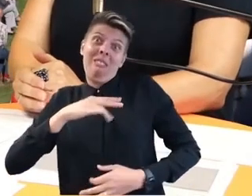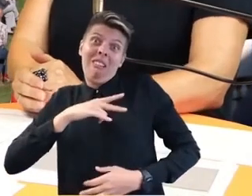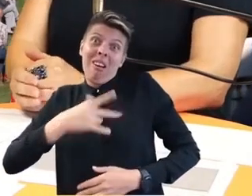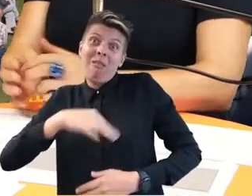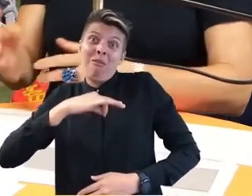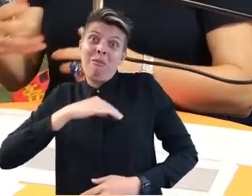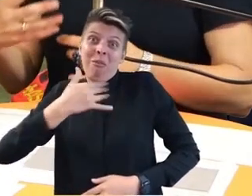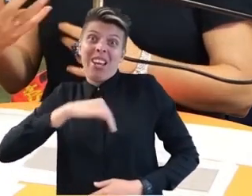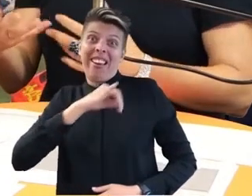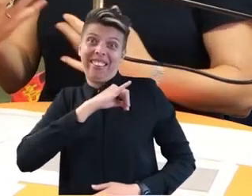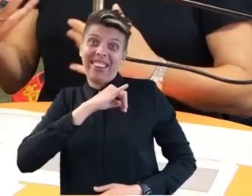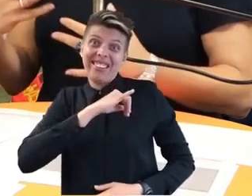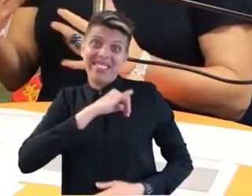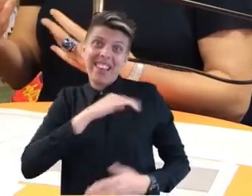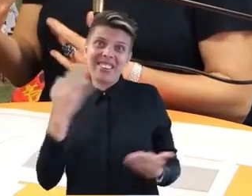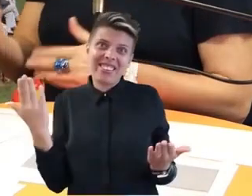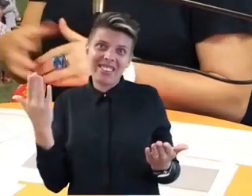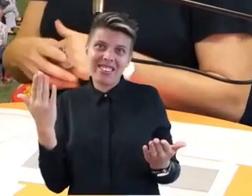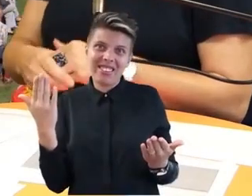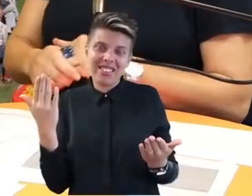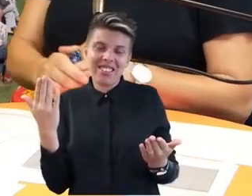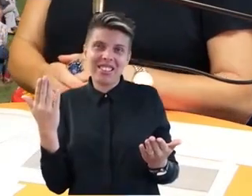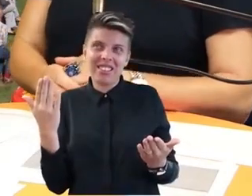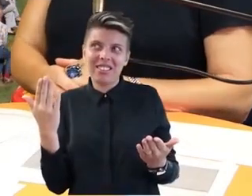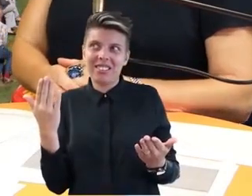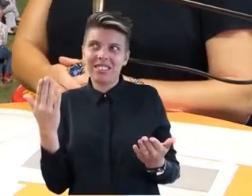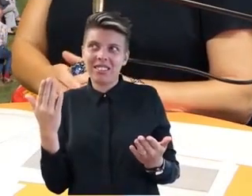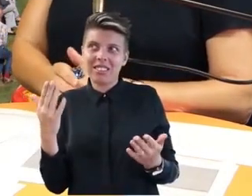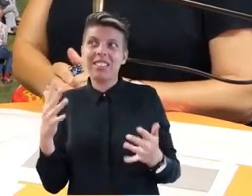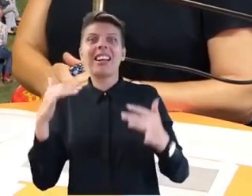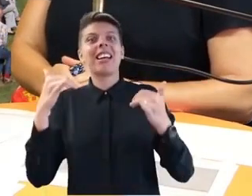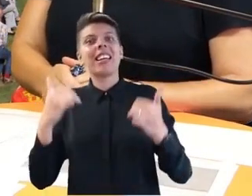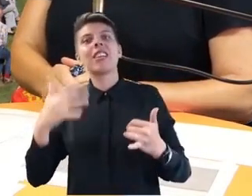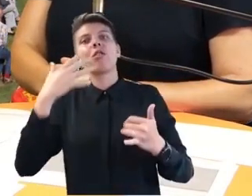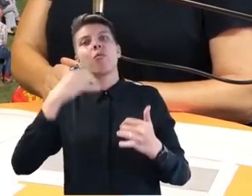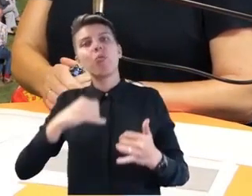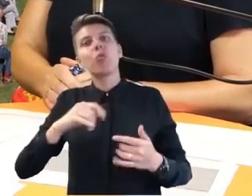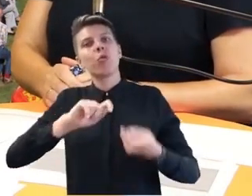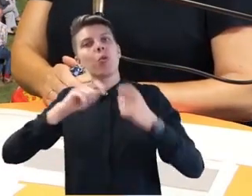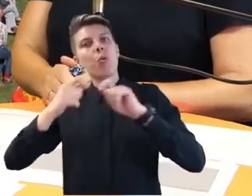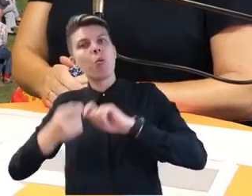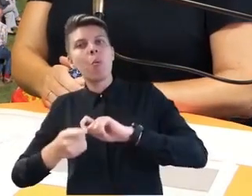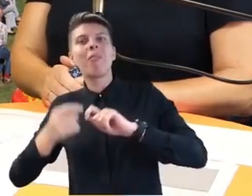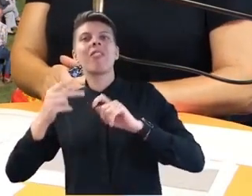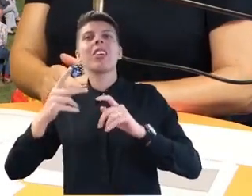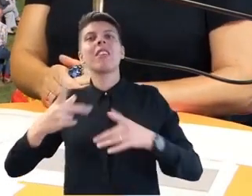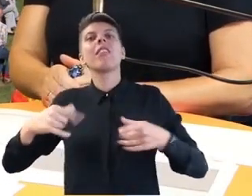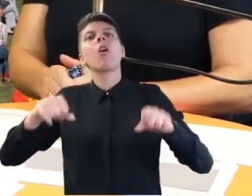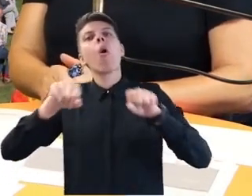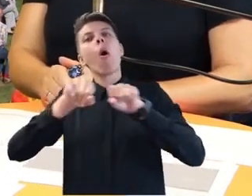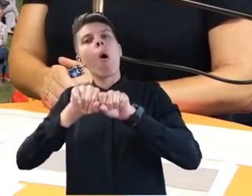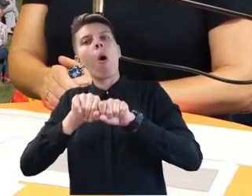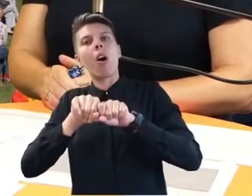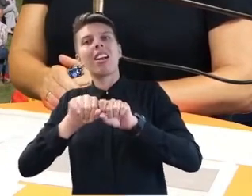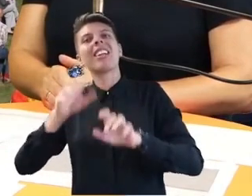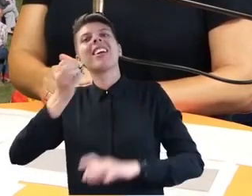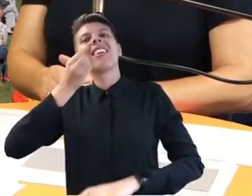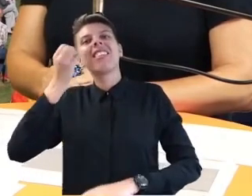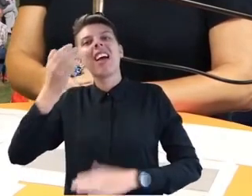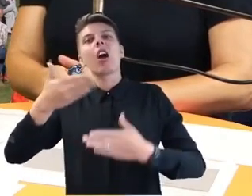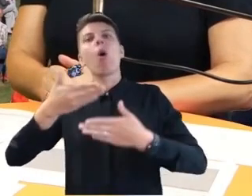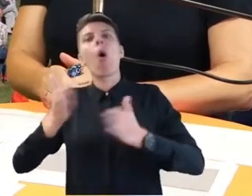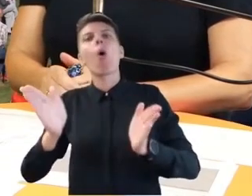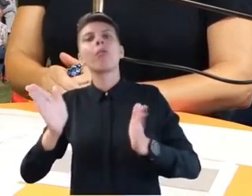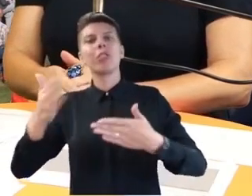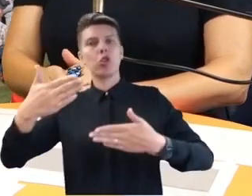irgendwie. Und das ist ja auch unser Hauptauslöser gewesen, diesen virtuellen Tag der offenen Tür zu machen, weil wir ja